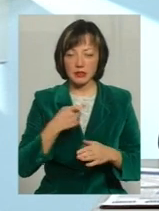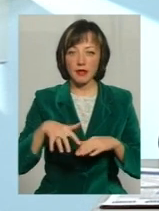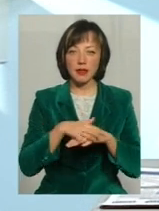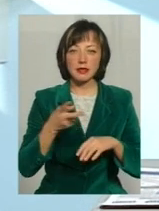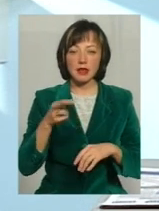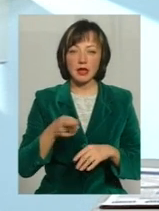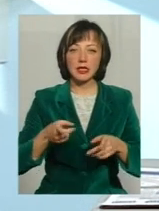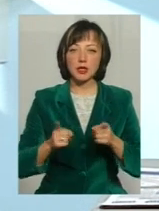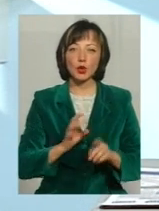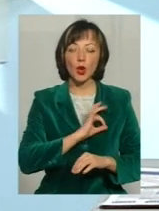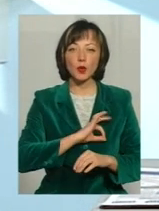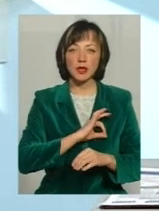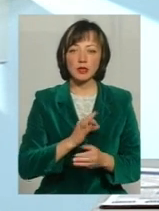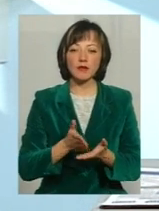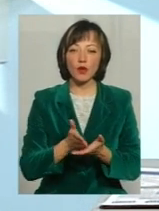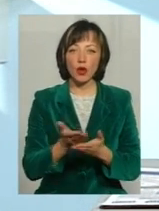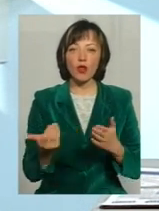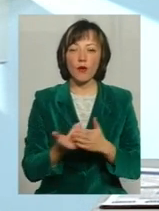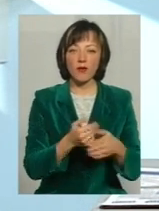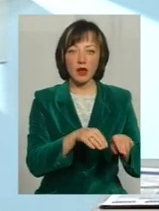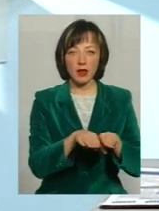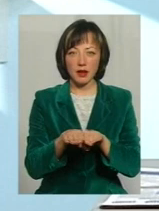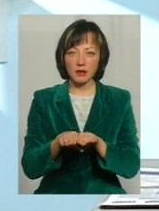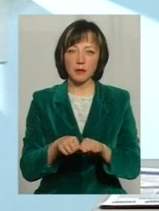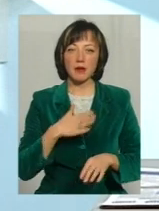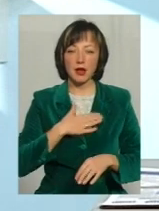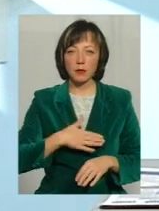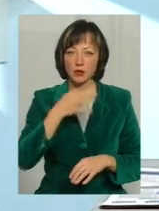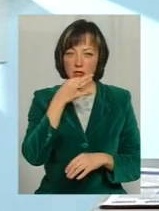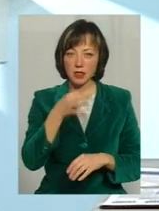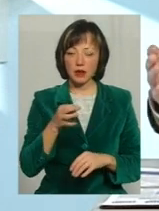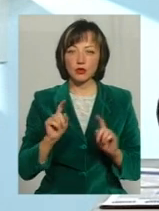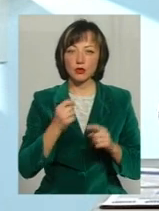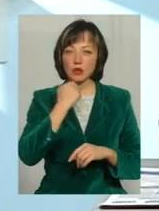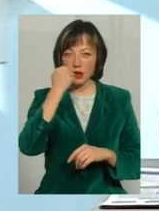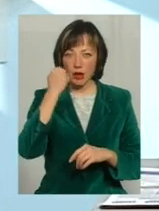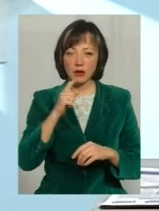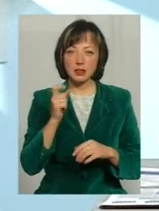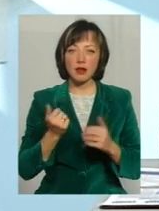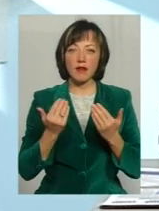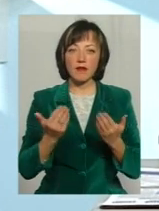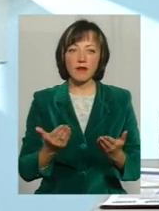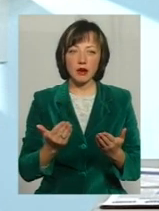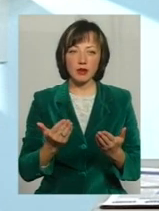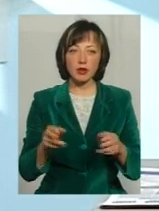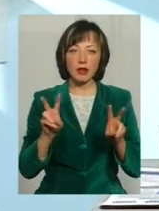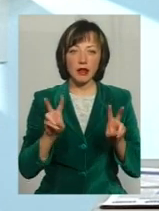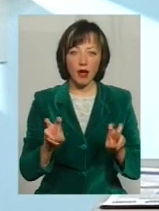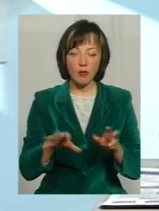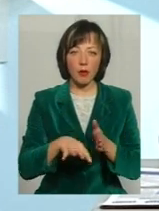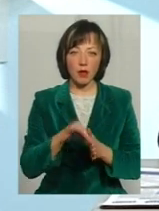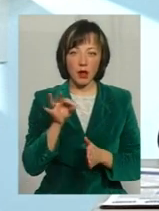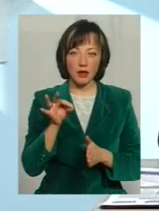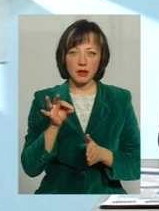сьогодні дійсно юстиція виходить на якісно новий рівень Містині приємно сказати, що дуже дякую за вашу саму тему, яку його обрали Тому